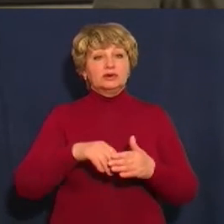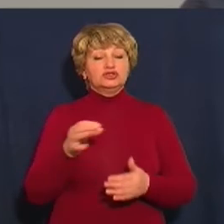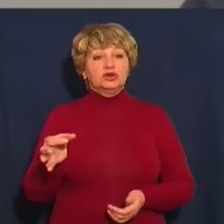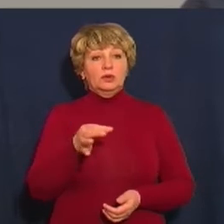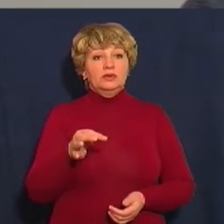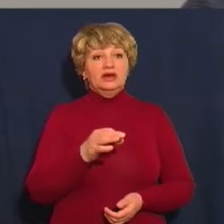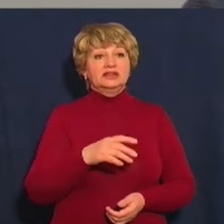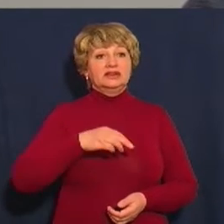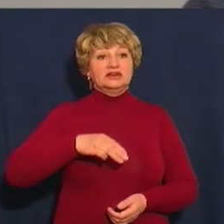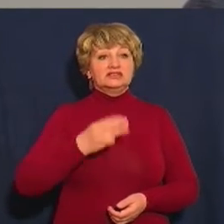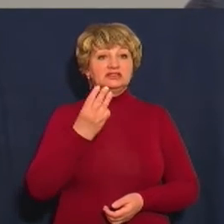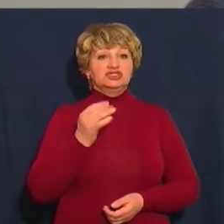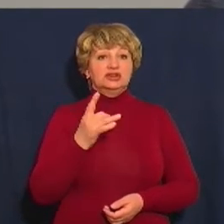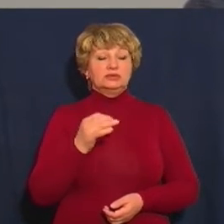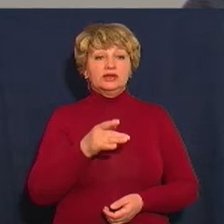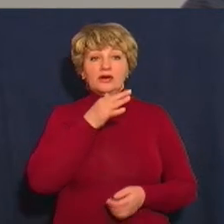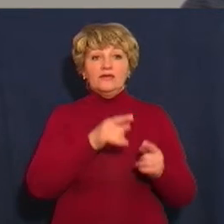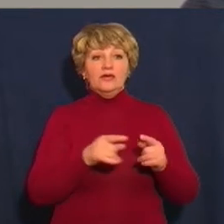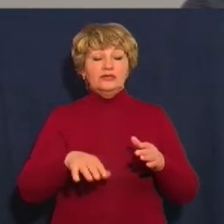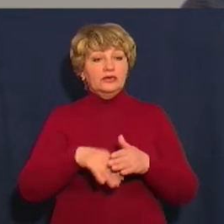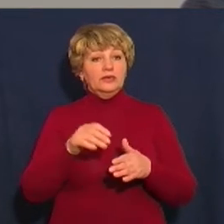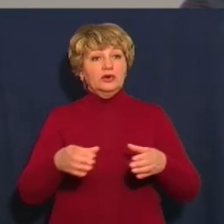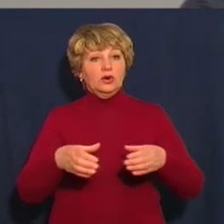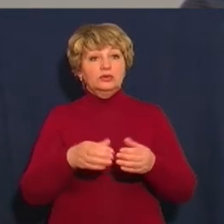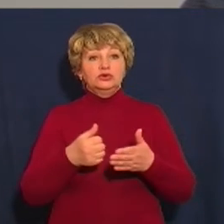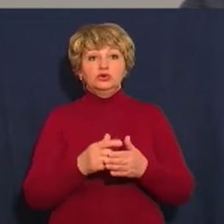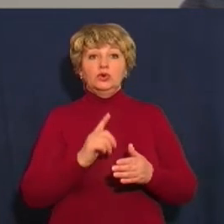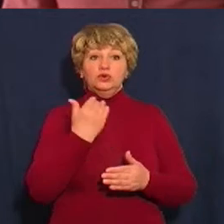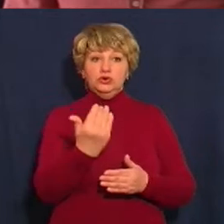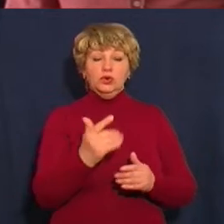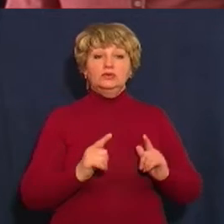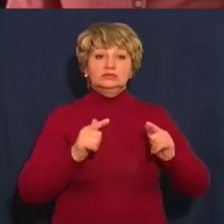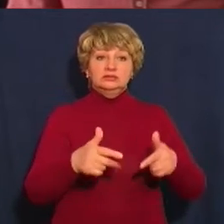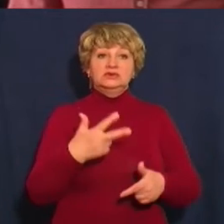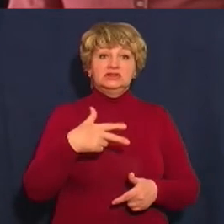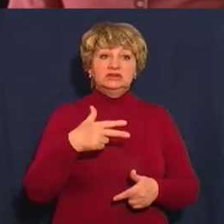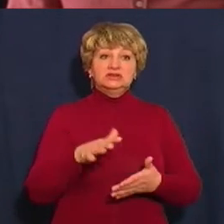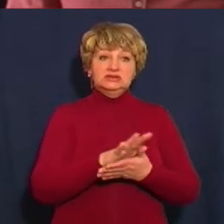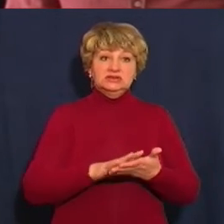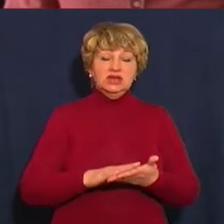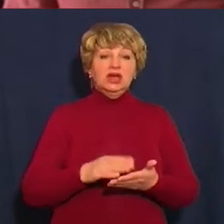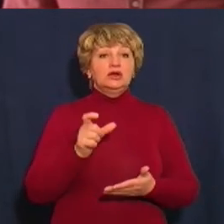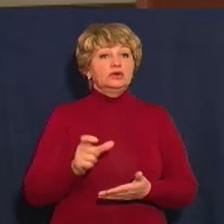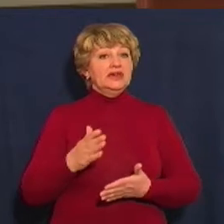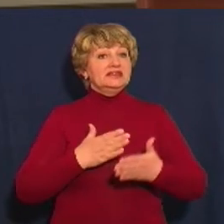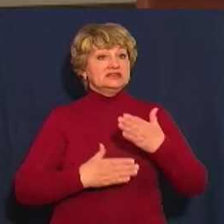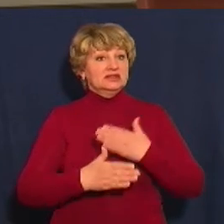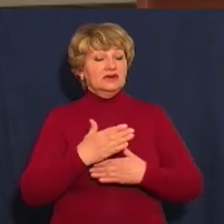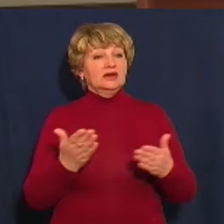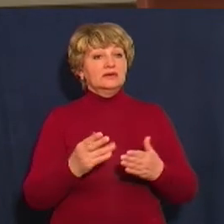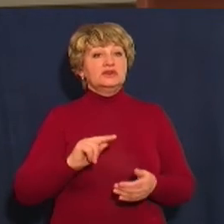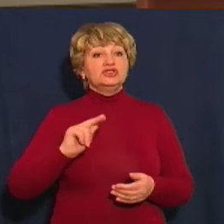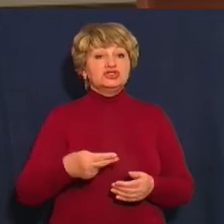Тараса Щербатюка, за час передвиборчої кампанії до нього надійшло 30 звернень, зокрема від людей з інвалідністю, які через